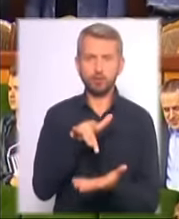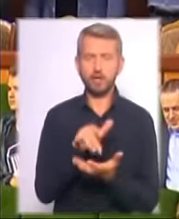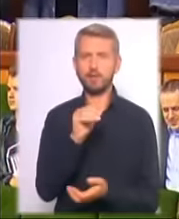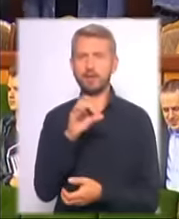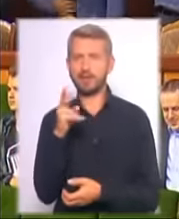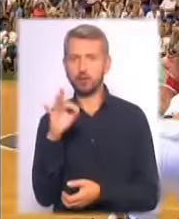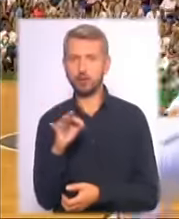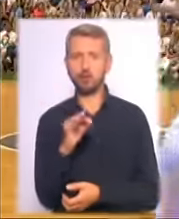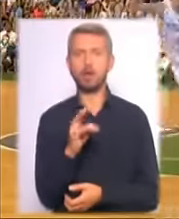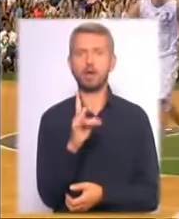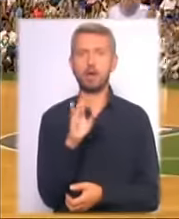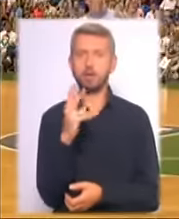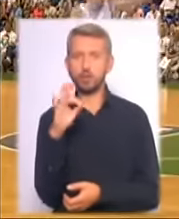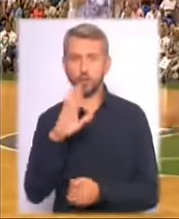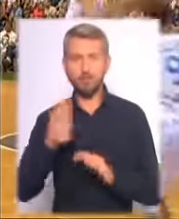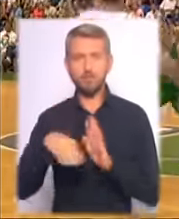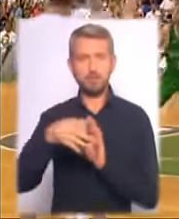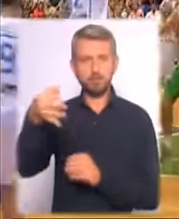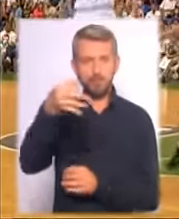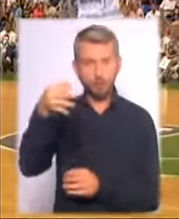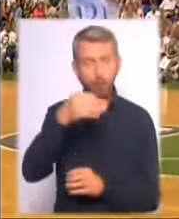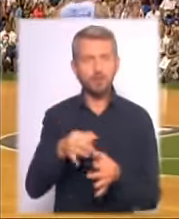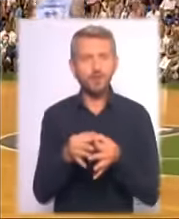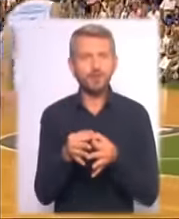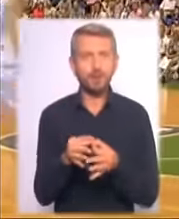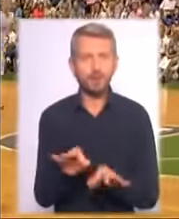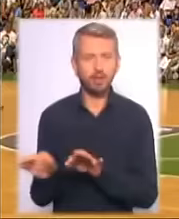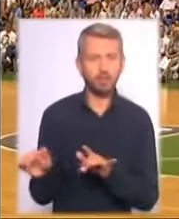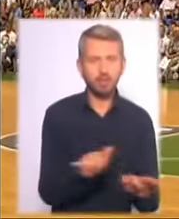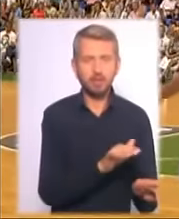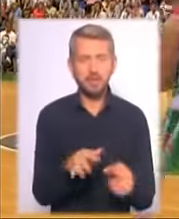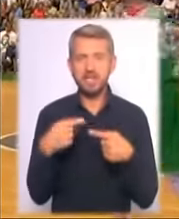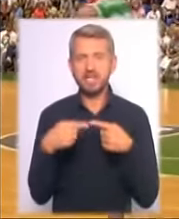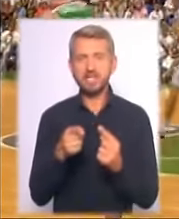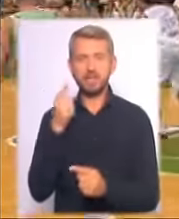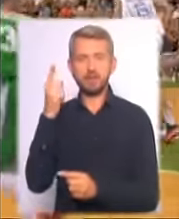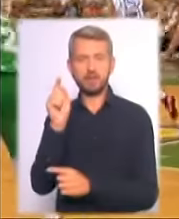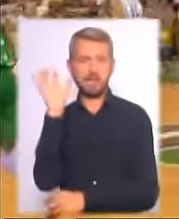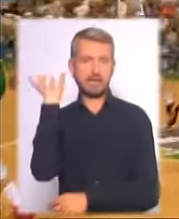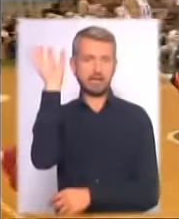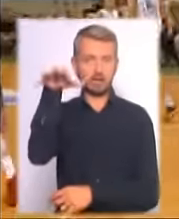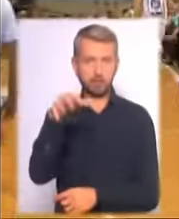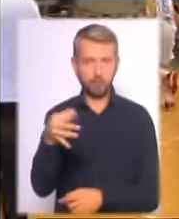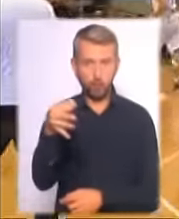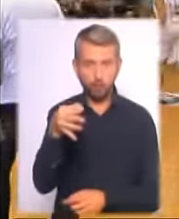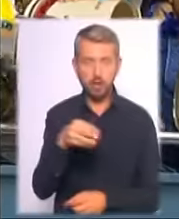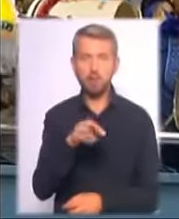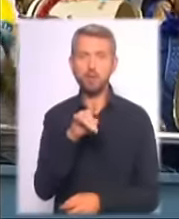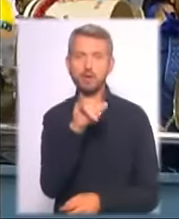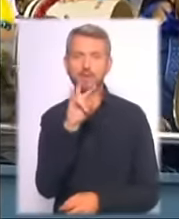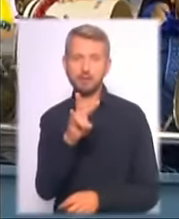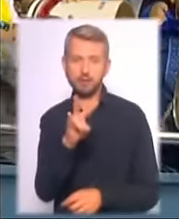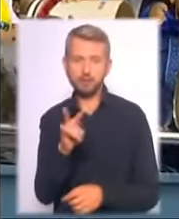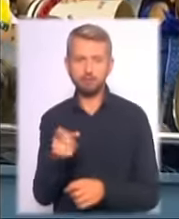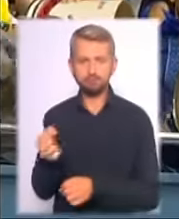під щитом дозволяла маневрувати їхнім колегам і з різних відстани кидати у кошик. Євген Мурзін задіяв глибоку